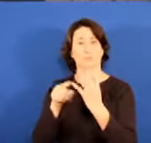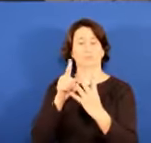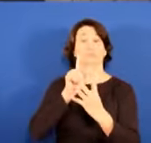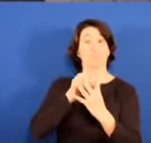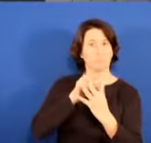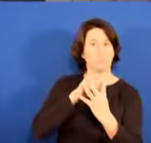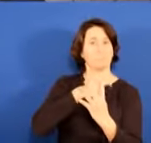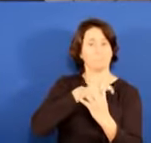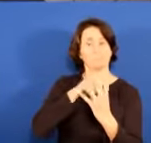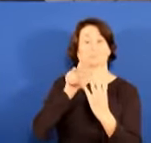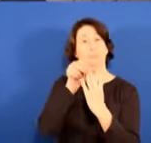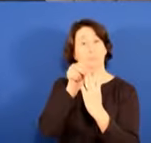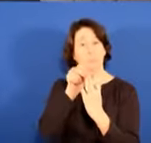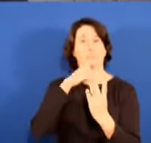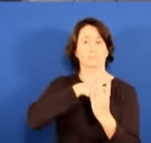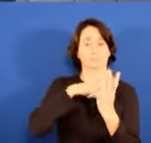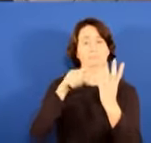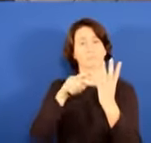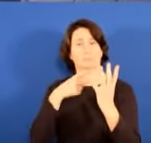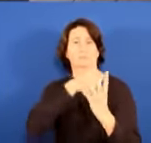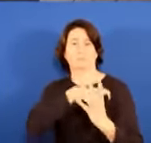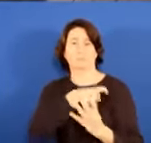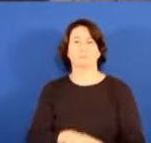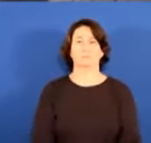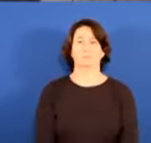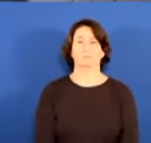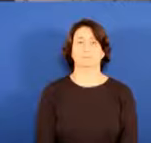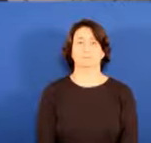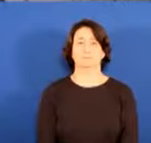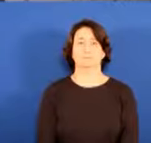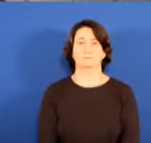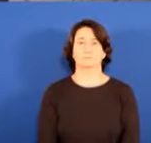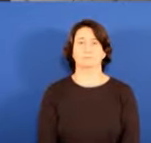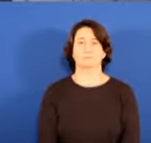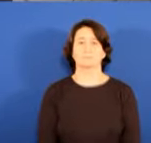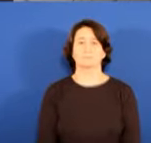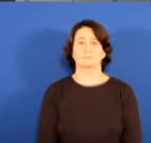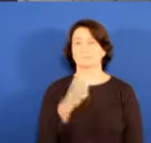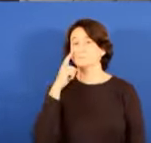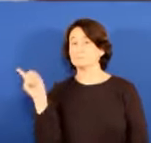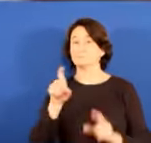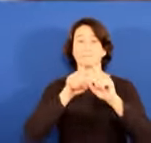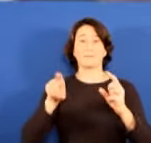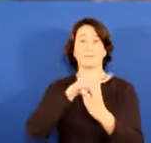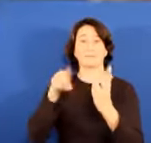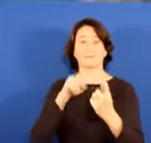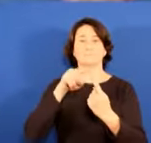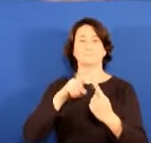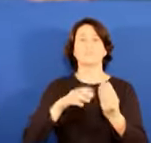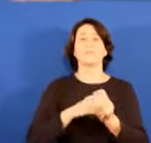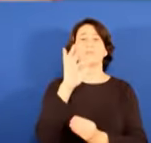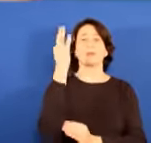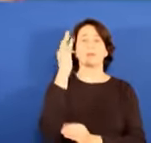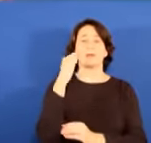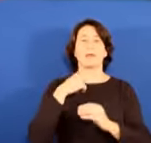pertsonak eta Kirola erakundeak haintzatesten ditu Bizkaiko Foru aldundiak. Aldun nagusi José Luis Bilbaok aspi marratu du, Kirola